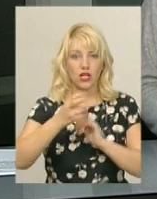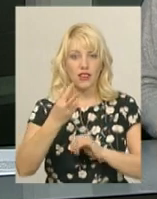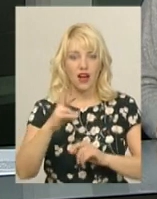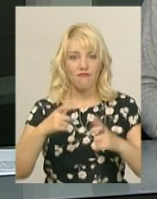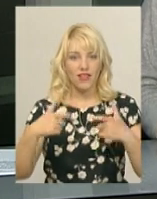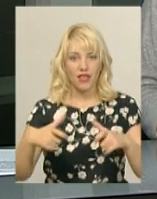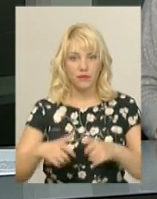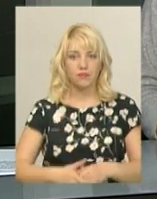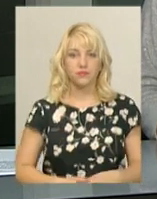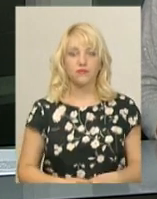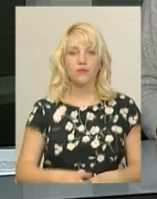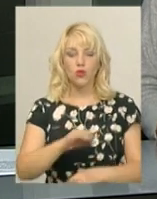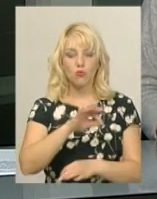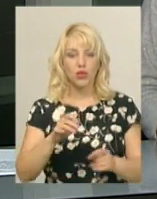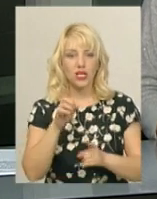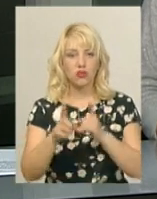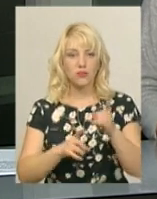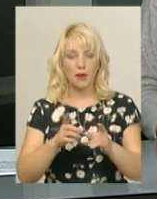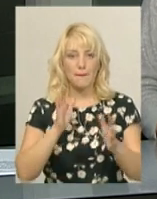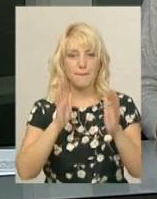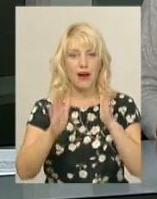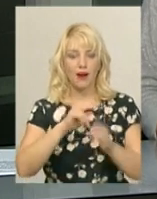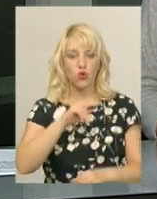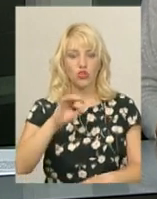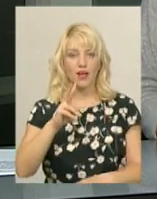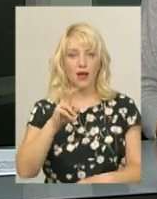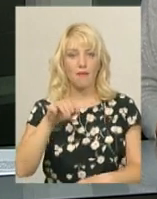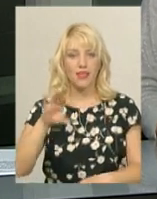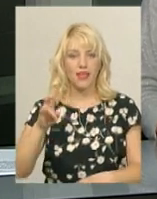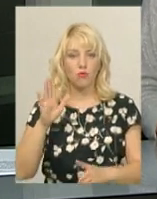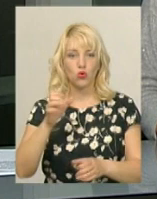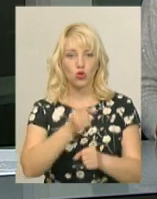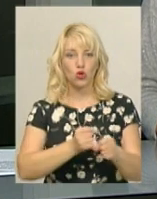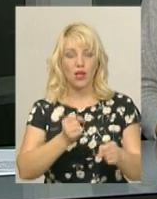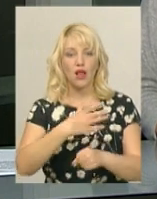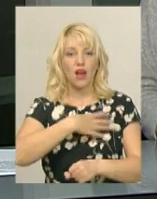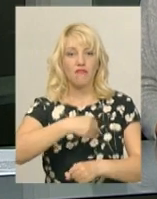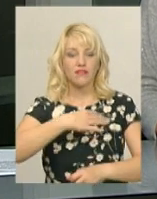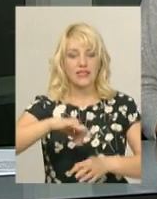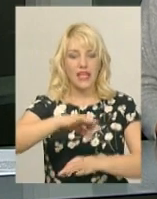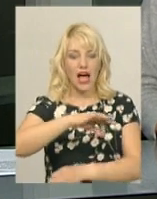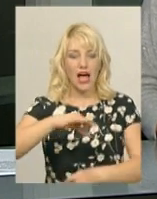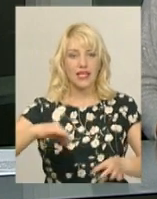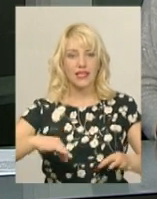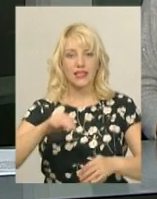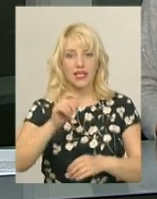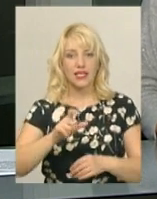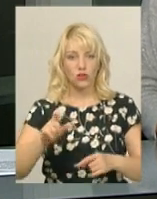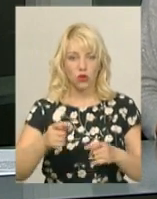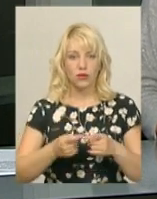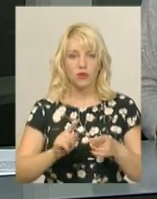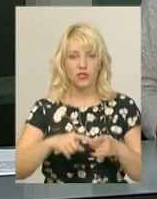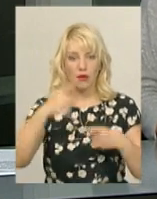Проект з реконструкції парку імені Михайла Чекмана, що у Хмельницькому, розроблятимуть львівські архітектори. Про це повідомив начальник